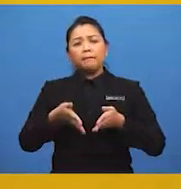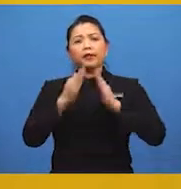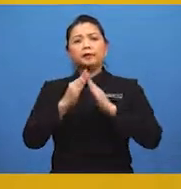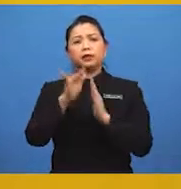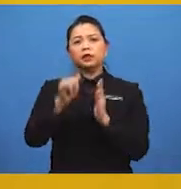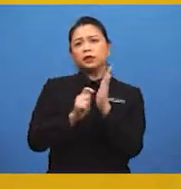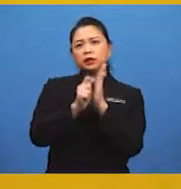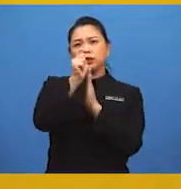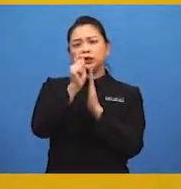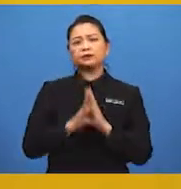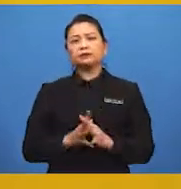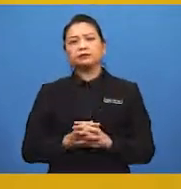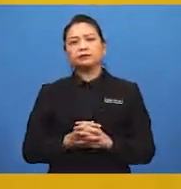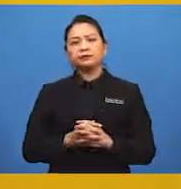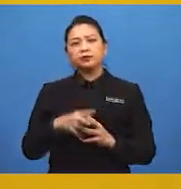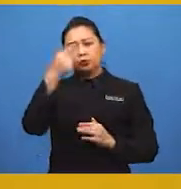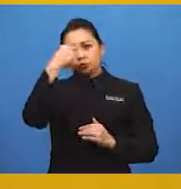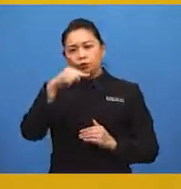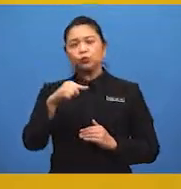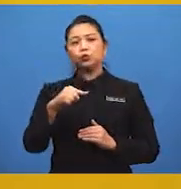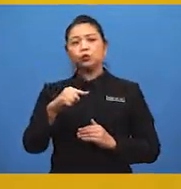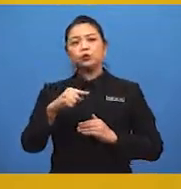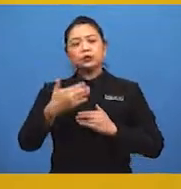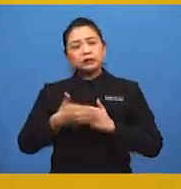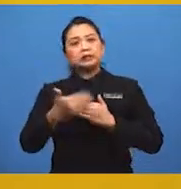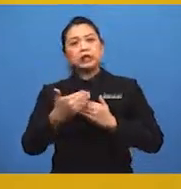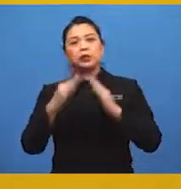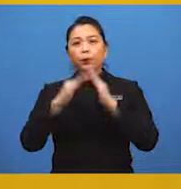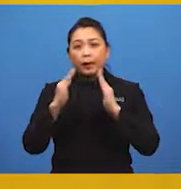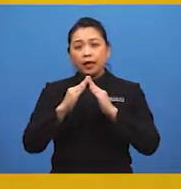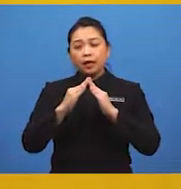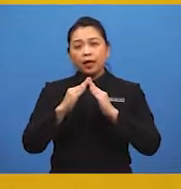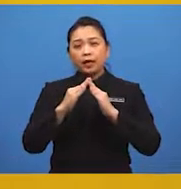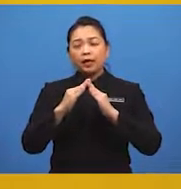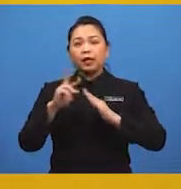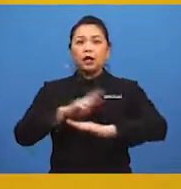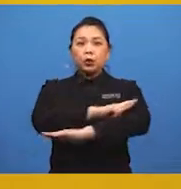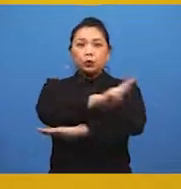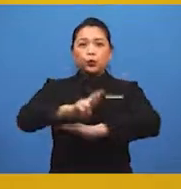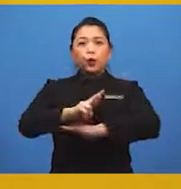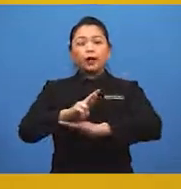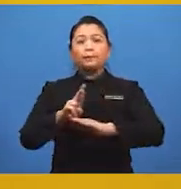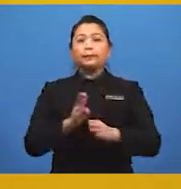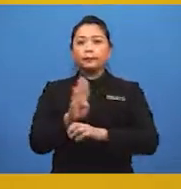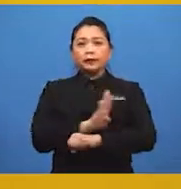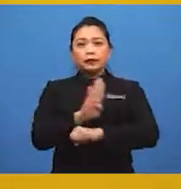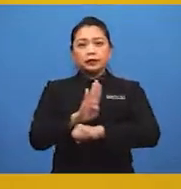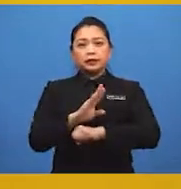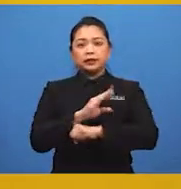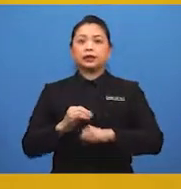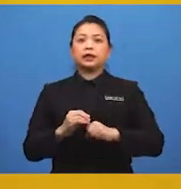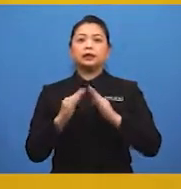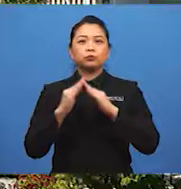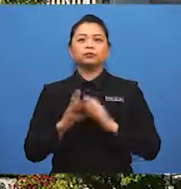permintaan yang tinggi untuk kemudahan, perumahan, ruang perniagaan dan